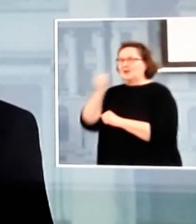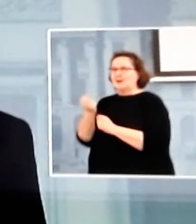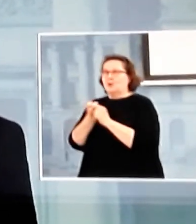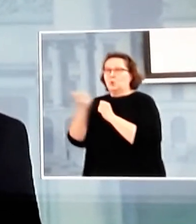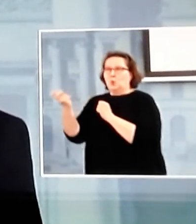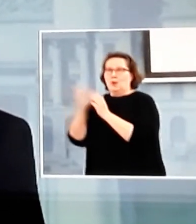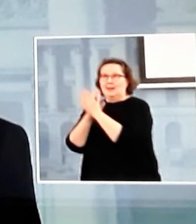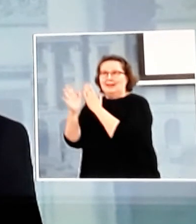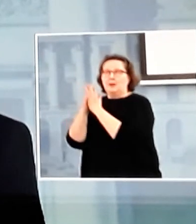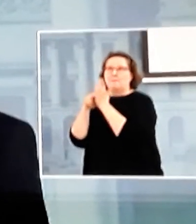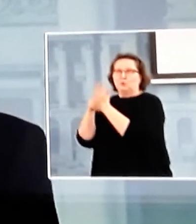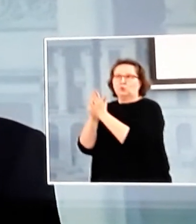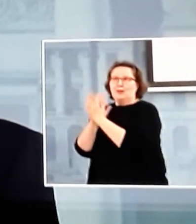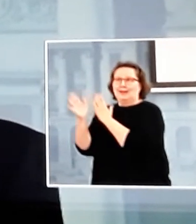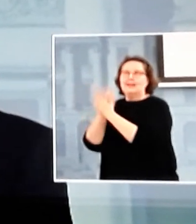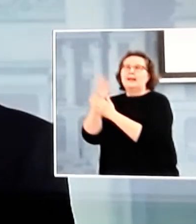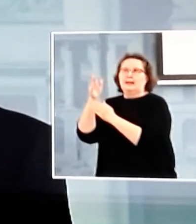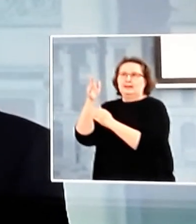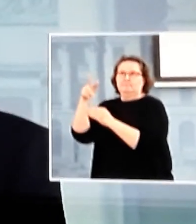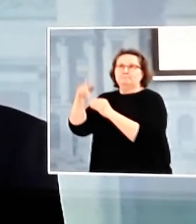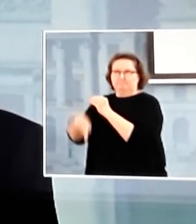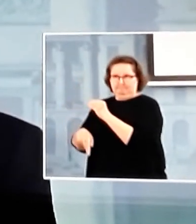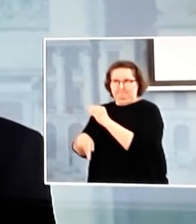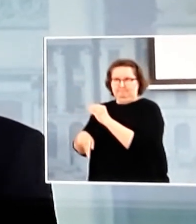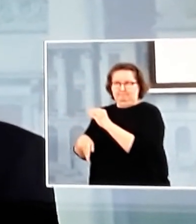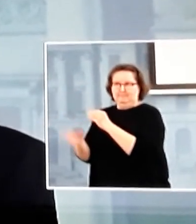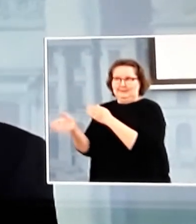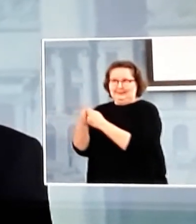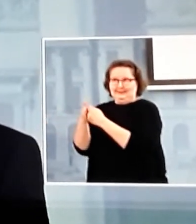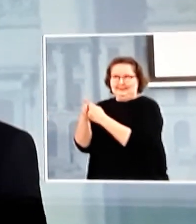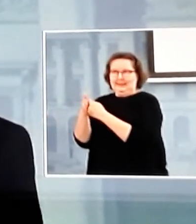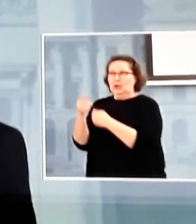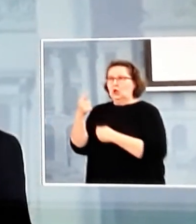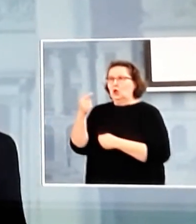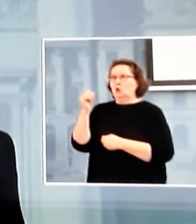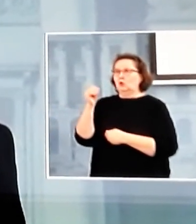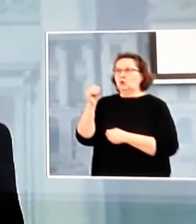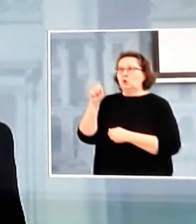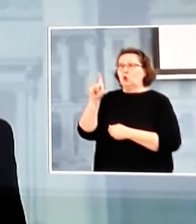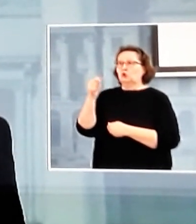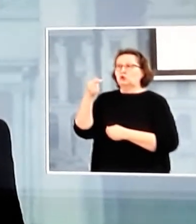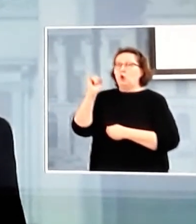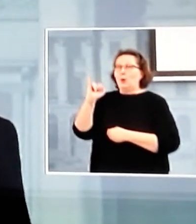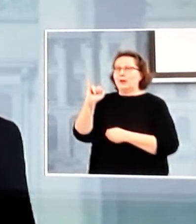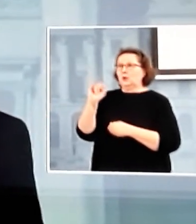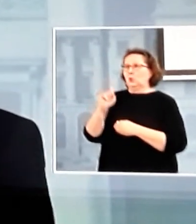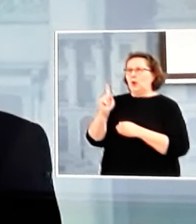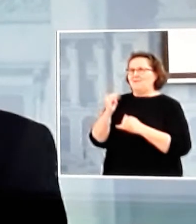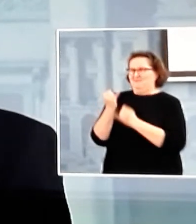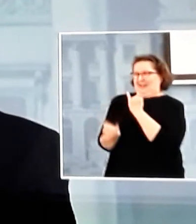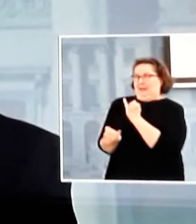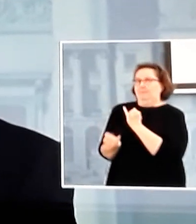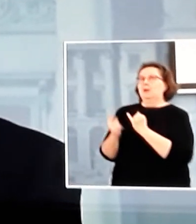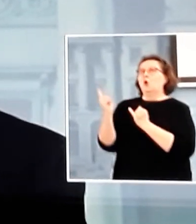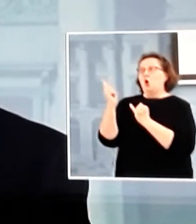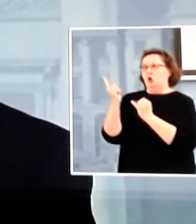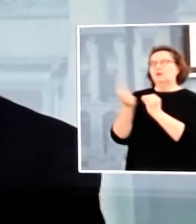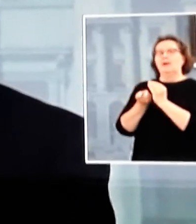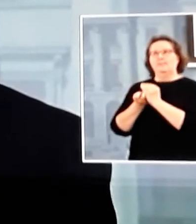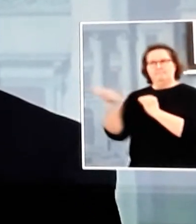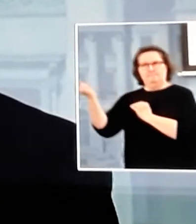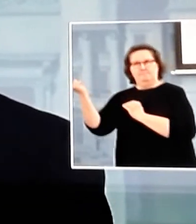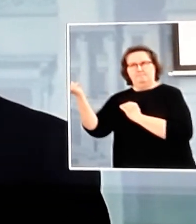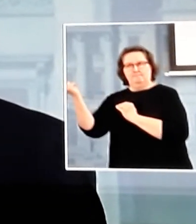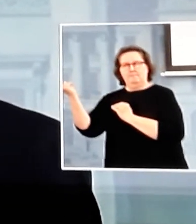välillä. Tietojeni mukaan viimeinen Tolsto-juna on tässä kohdakkoin lähdössä. Ja sitten